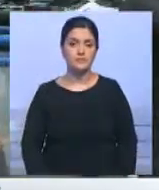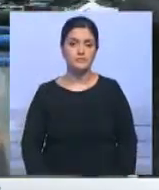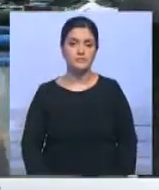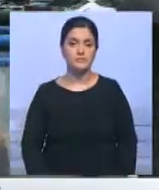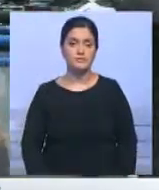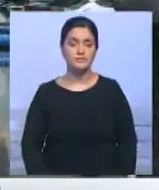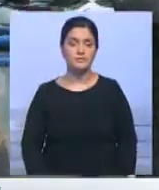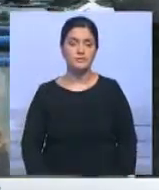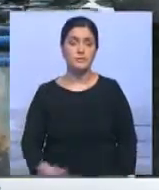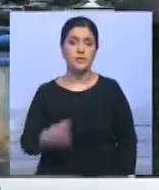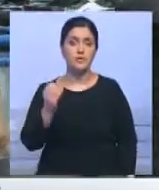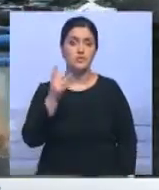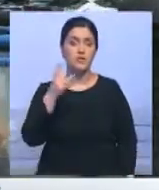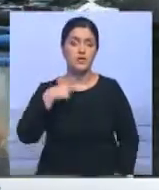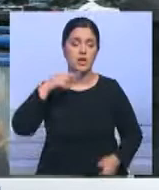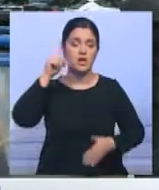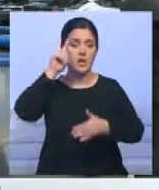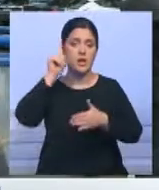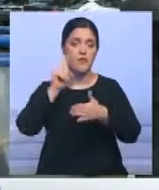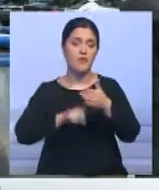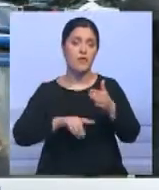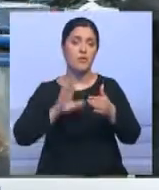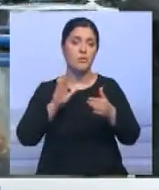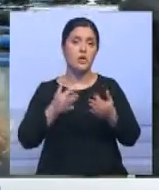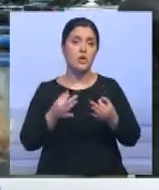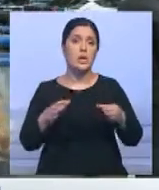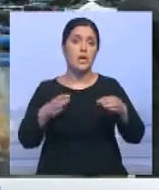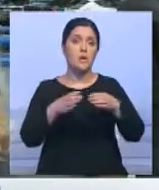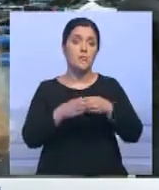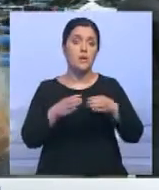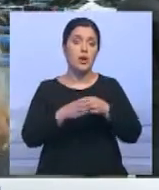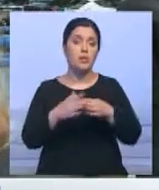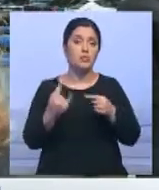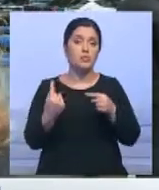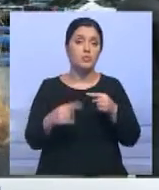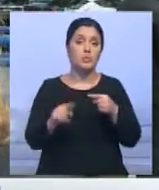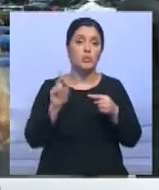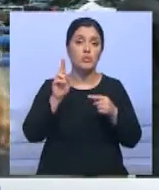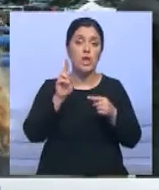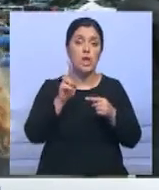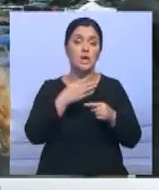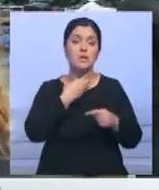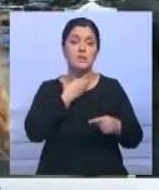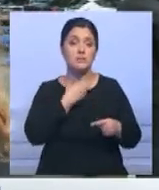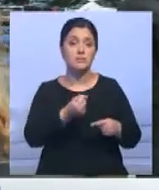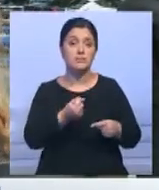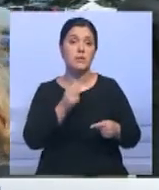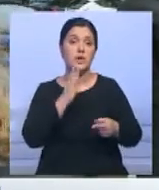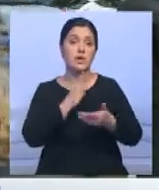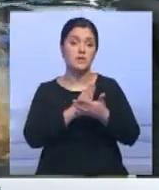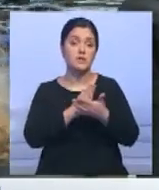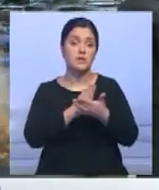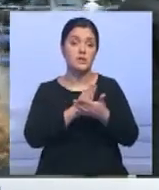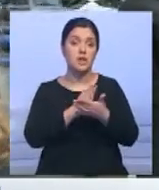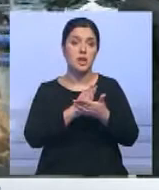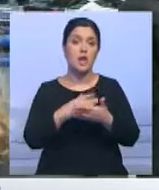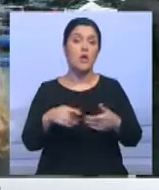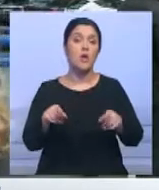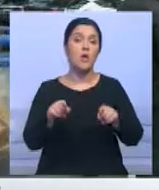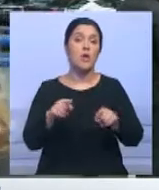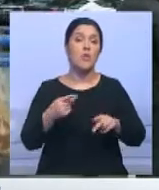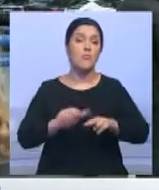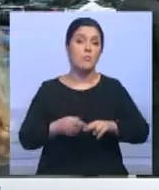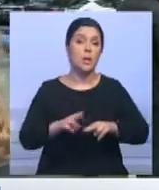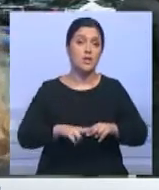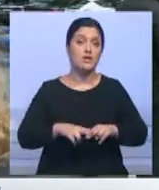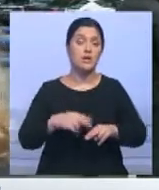Думаю, еще раз доверюсь демократической партии, просто потому, что нет альтернативы. Движение пяти звезд, на мой взгляд, неубедительно. Поэтому,